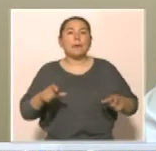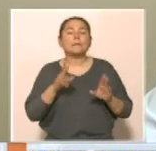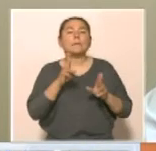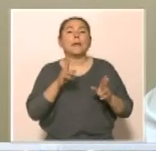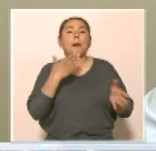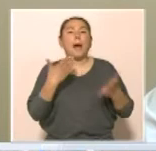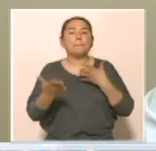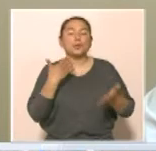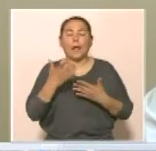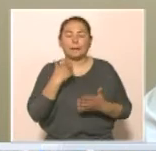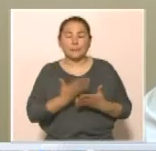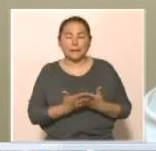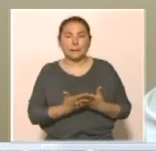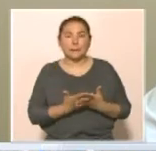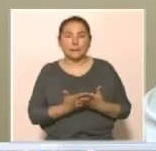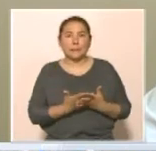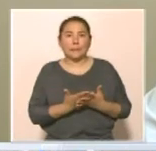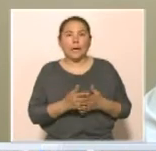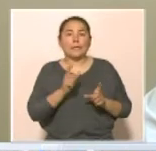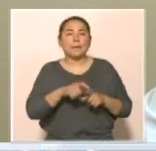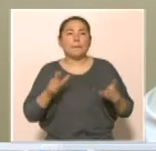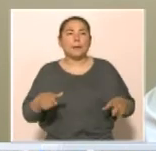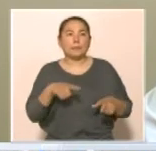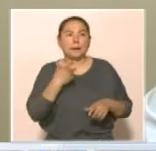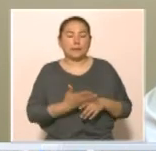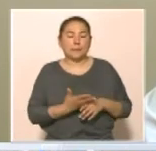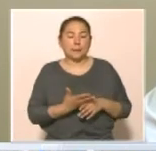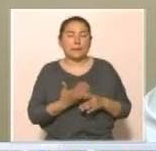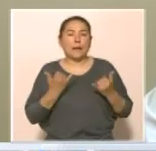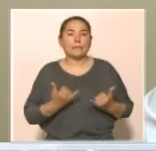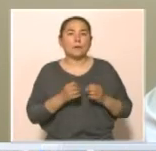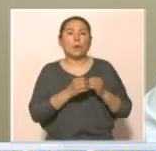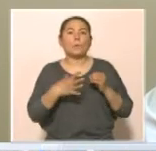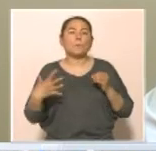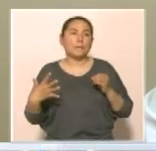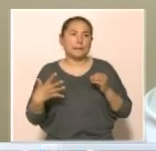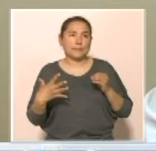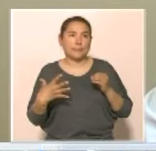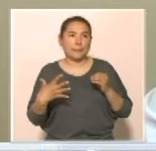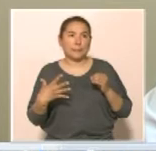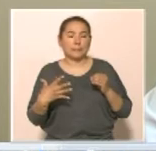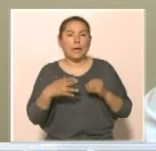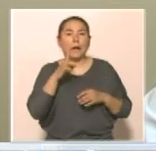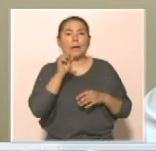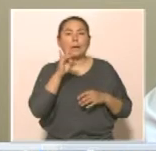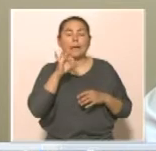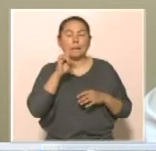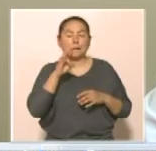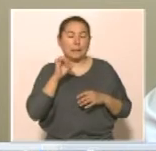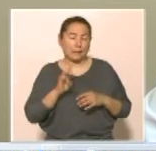болған семьясы, басқа азаматтар, азаматшылар қазір 15-14 төлікке карантинге